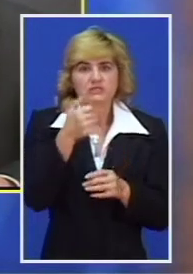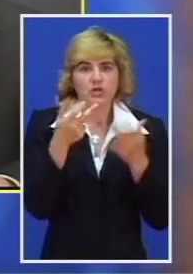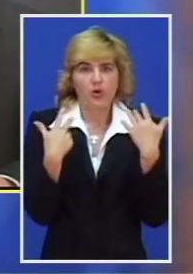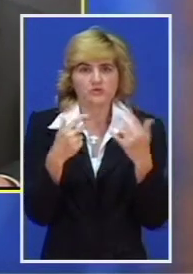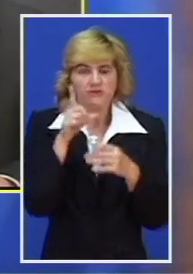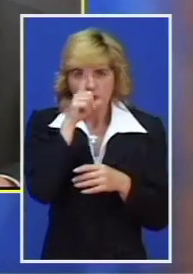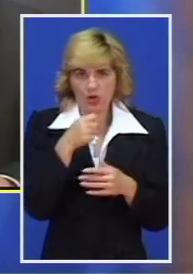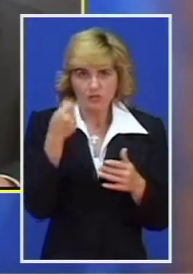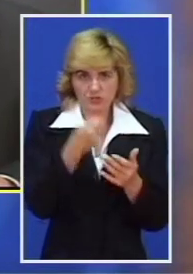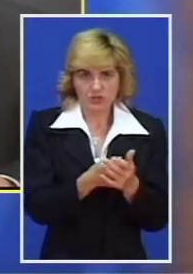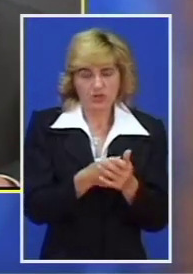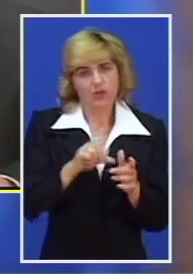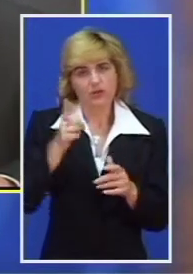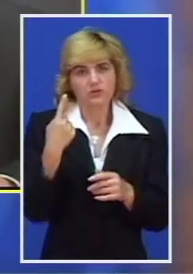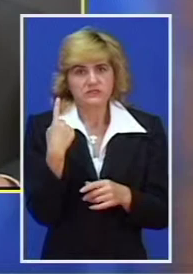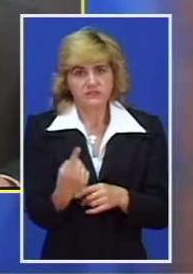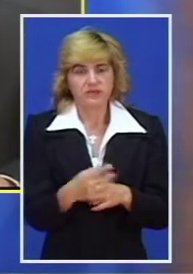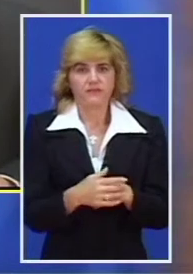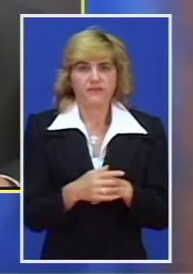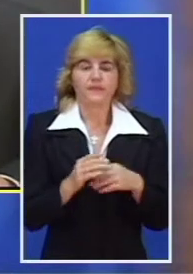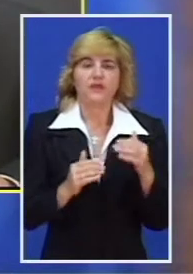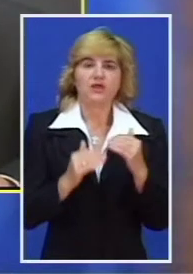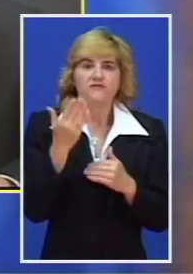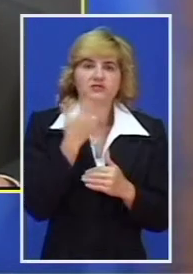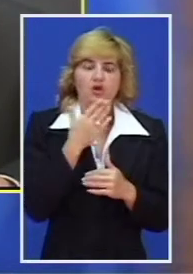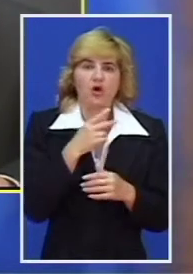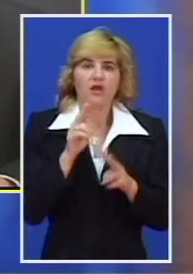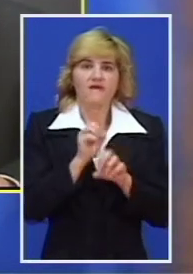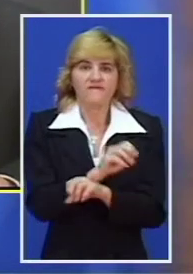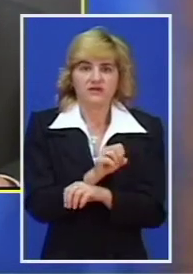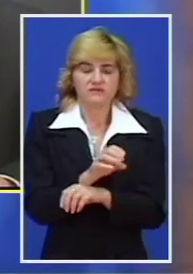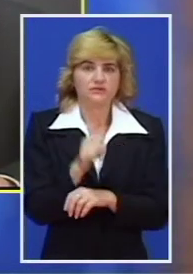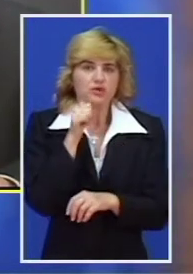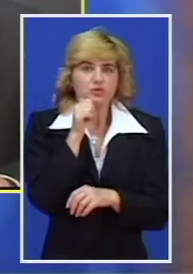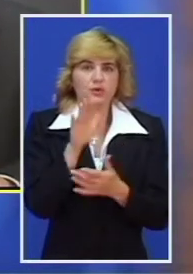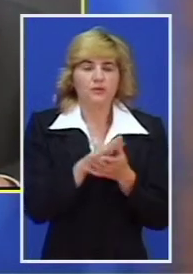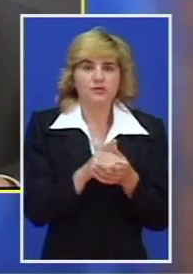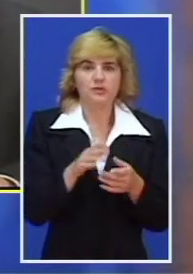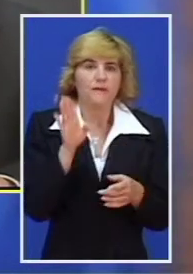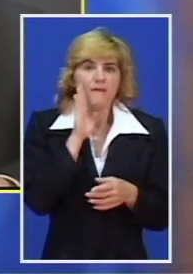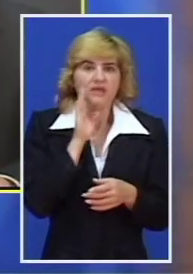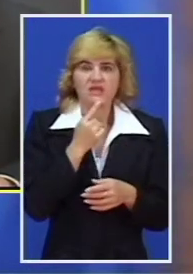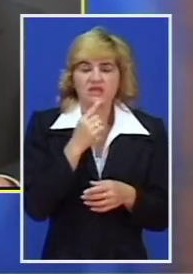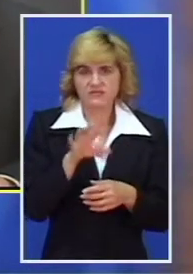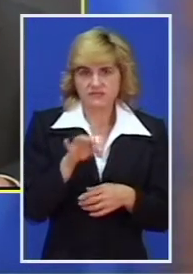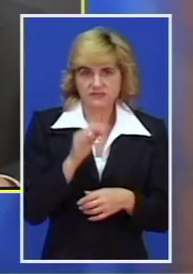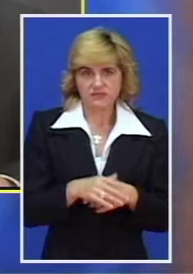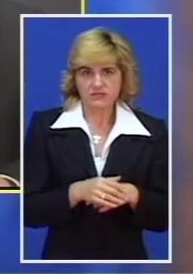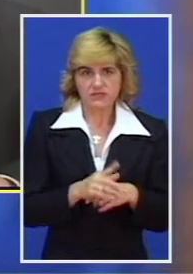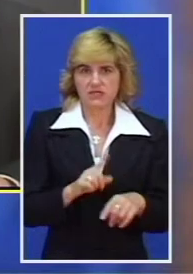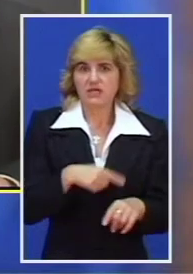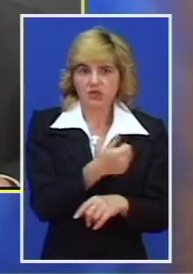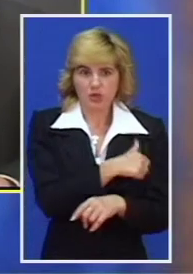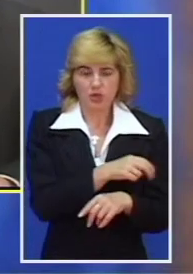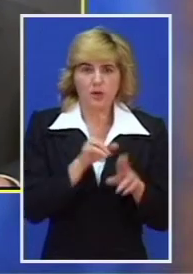budžeta. U Višoj školi za obrazovanje vaspitača sutra se ispiti završavaju polaganjem maternjeg jezika. U sljedeću školsku godinu